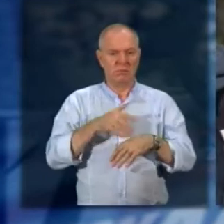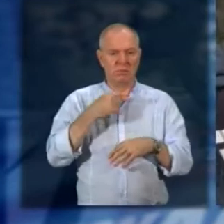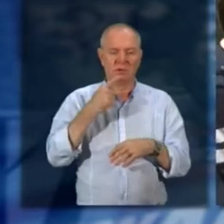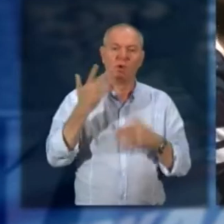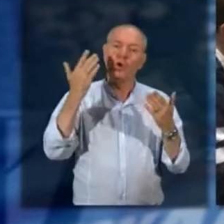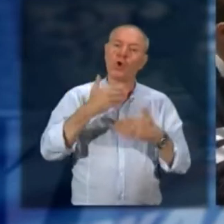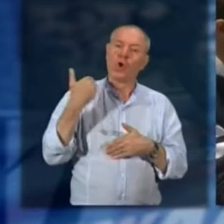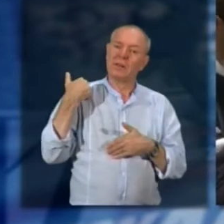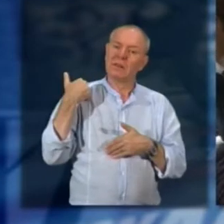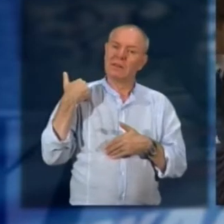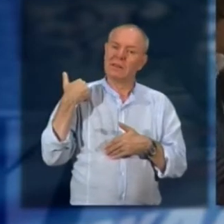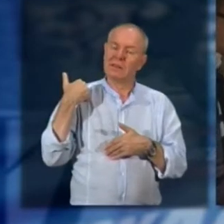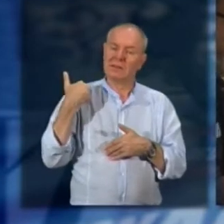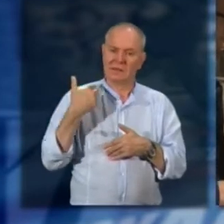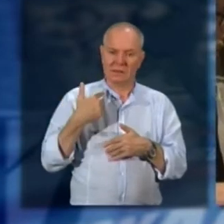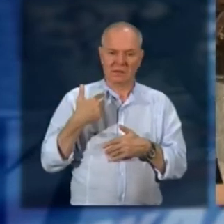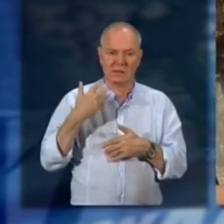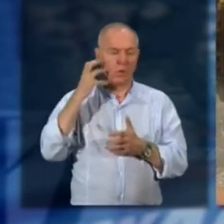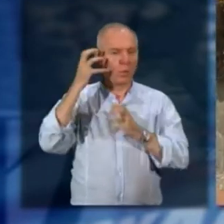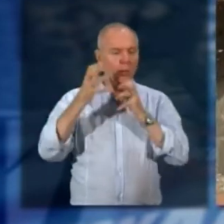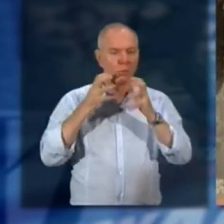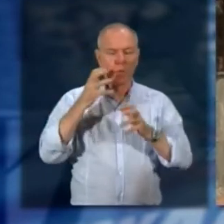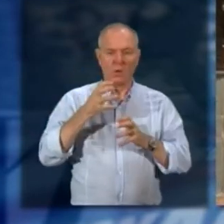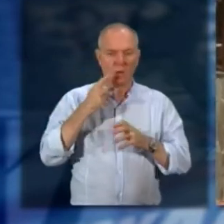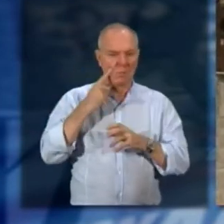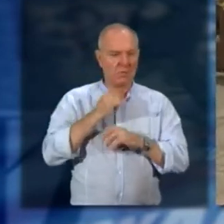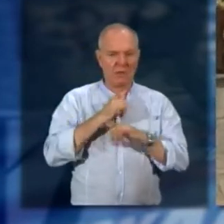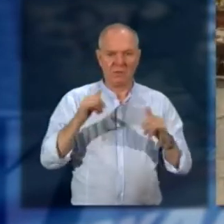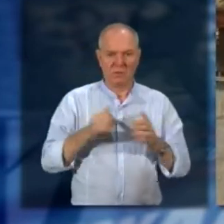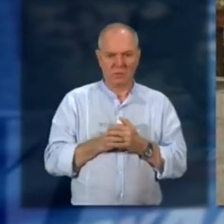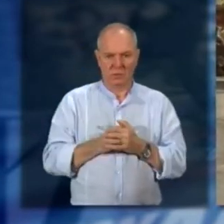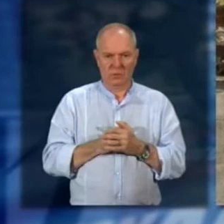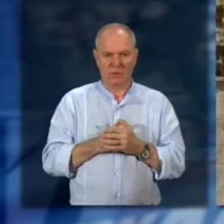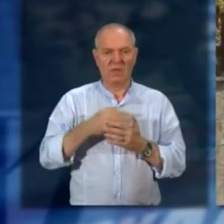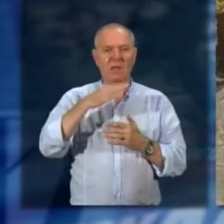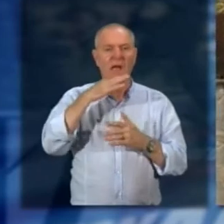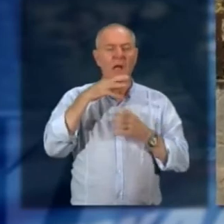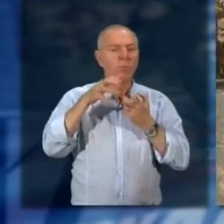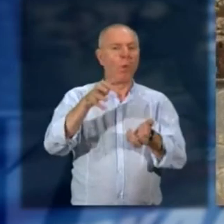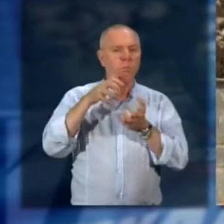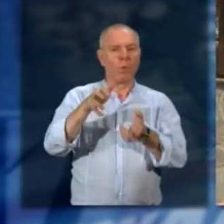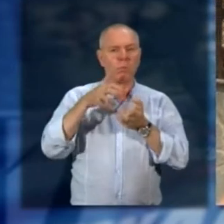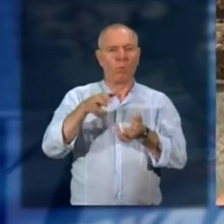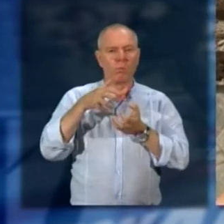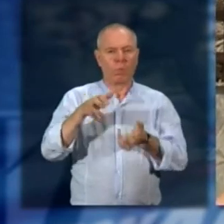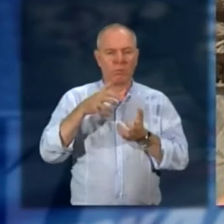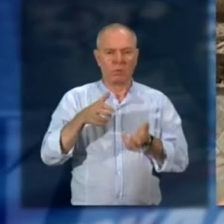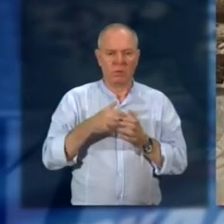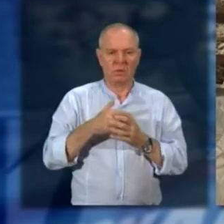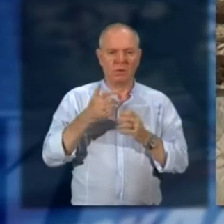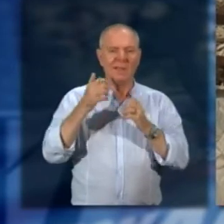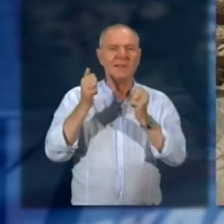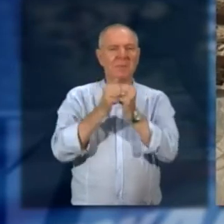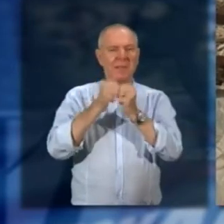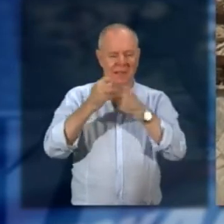stata una tragedia perché un rumore che era indescrivibile, il cane abbaiava in continuazione, sassi che